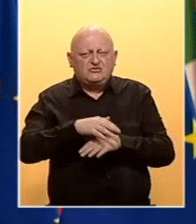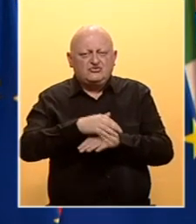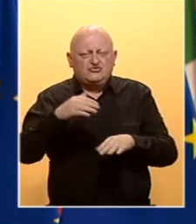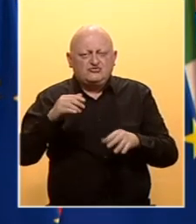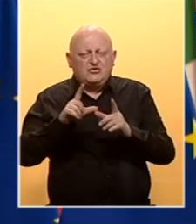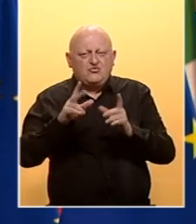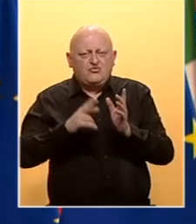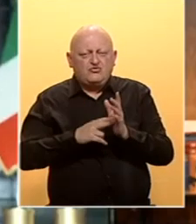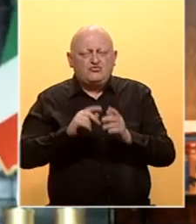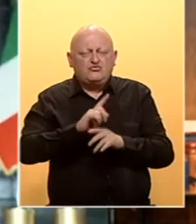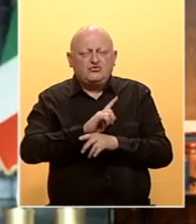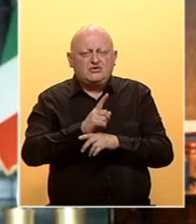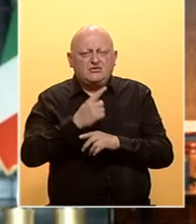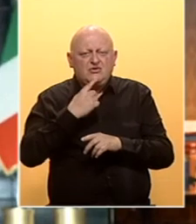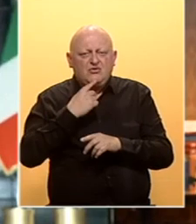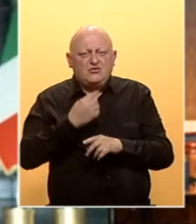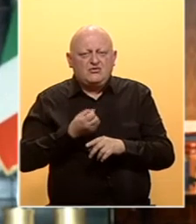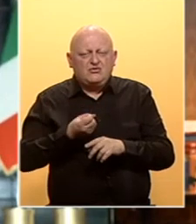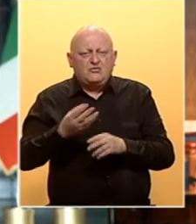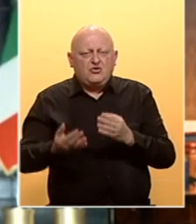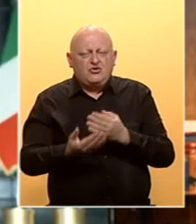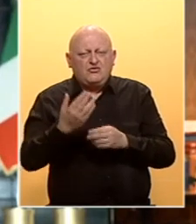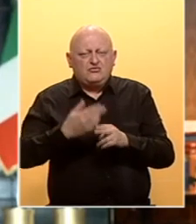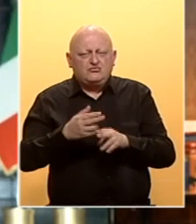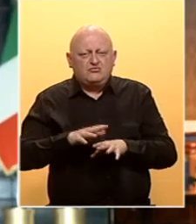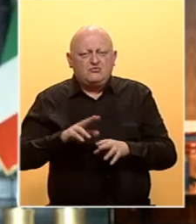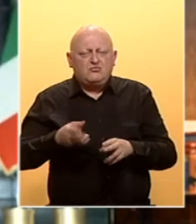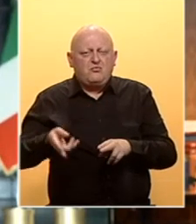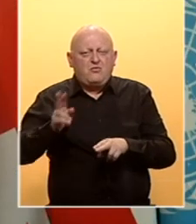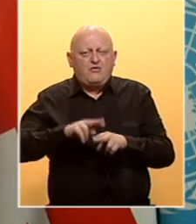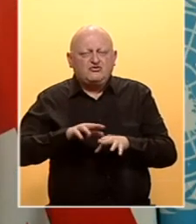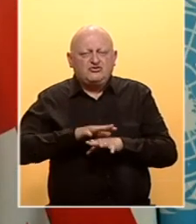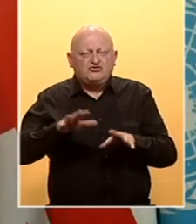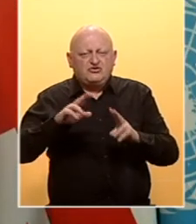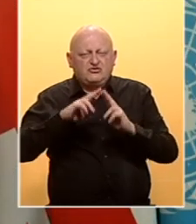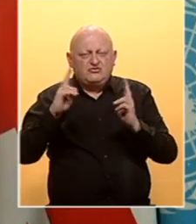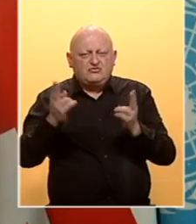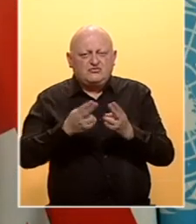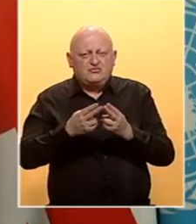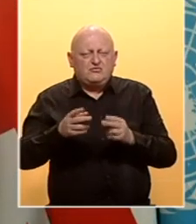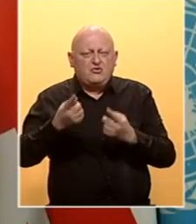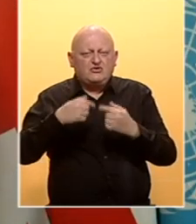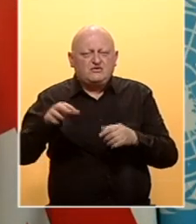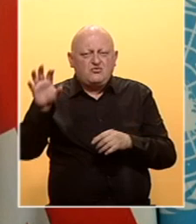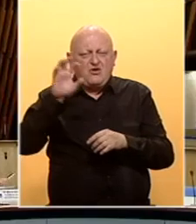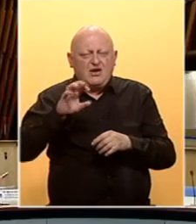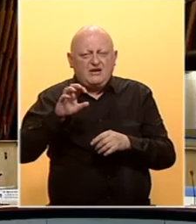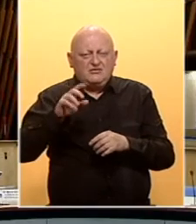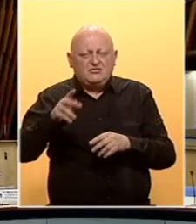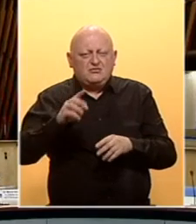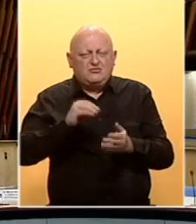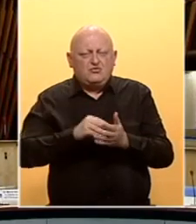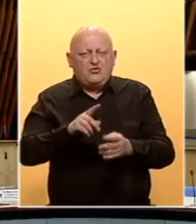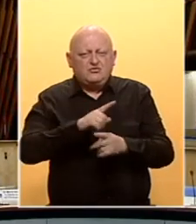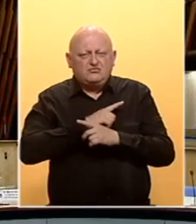UN-a održana je u trenutku u kojem se broj novozaraženih povećava u mnogim zemljama širom svijeta, a naročito u Evropi. Broj preminulih